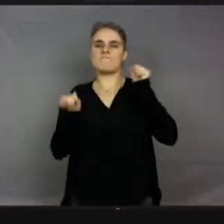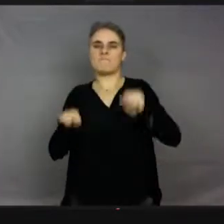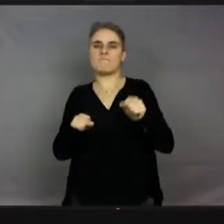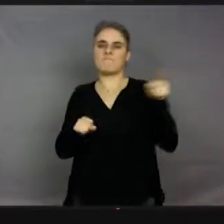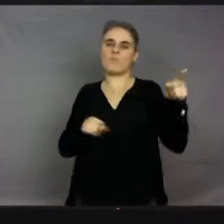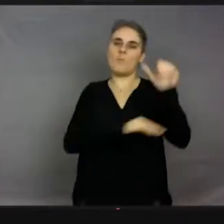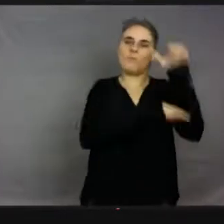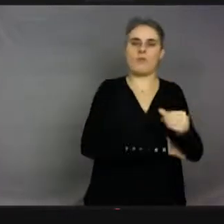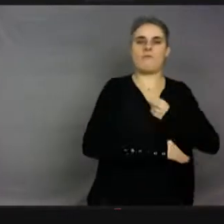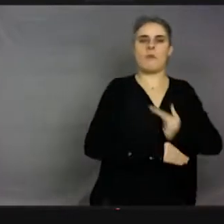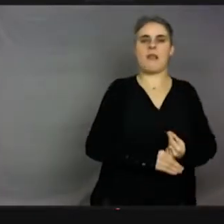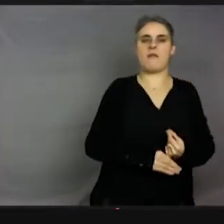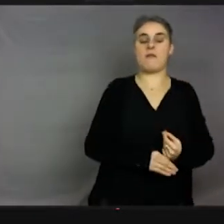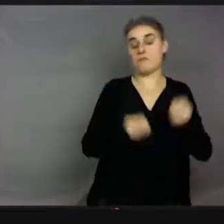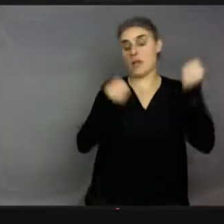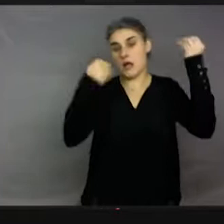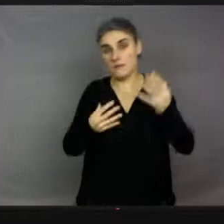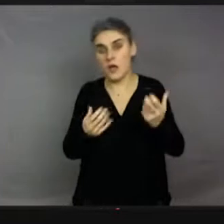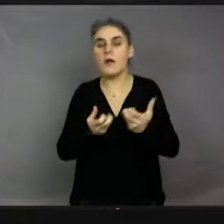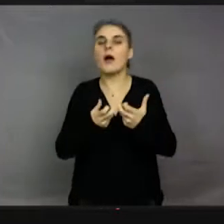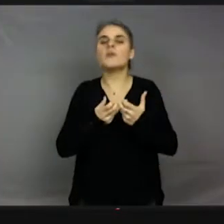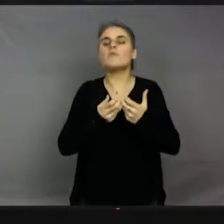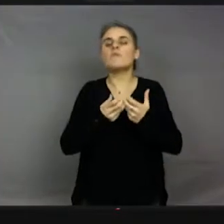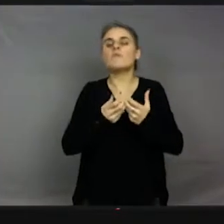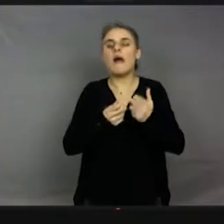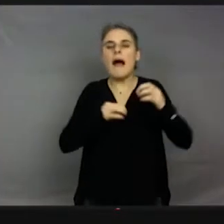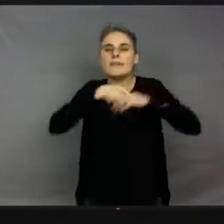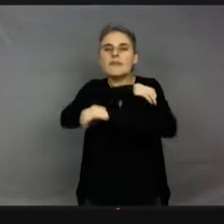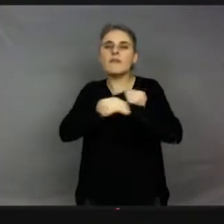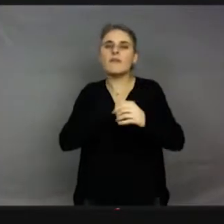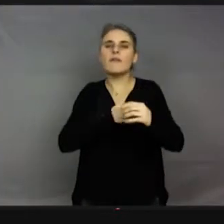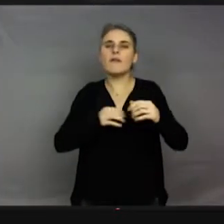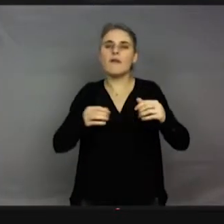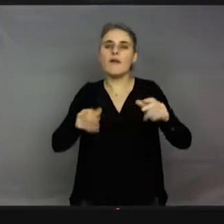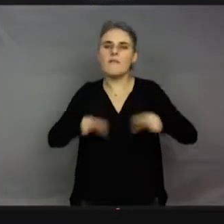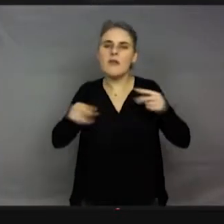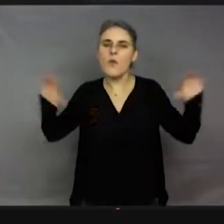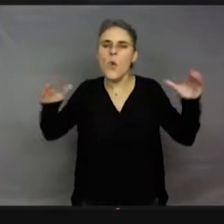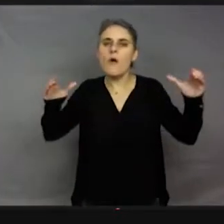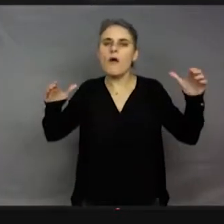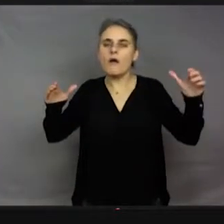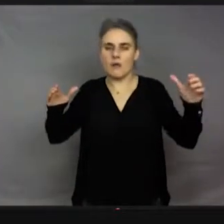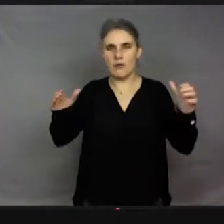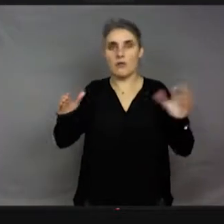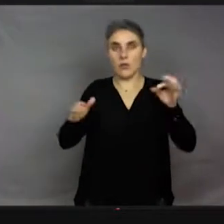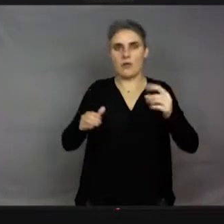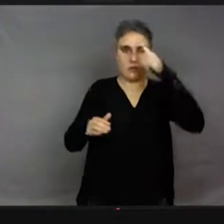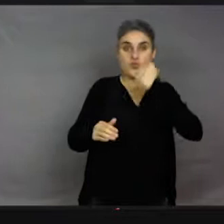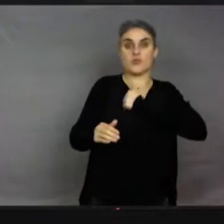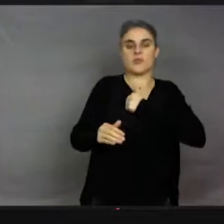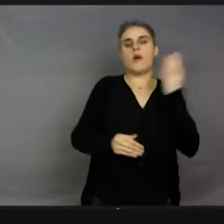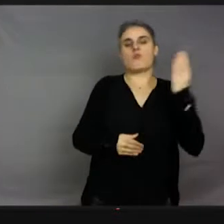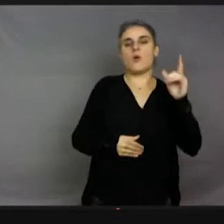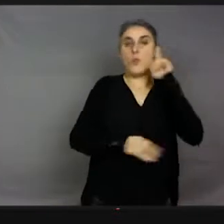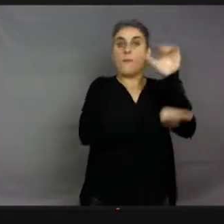suicides, parce que les insectes qui sont solitaires et qui pondent tout seuls ne pas se suicider, sinon ces foutus,